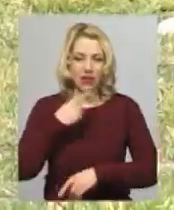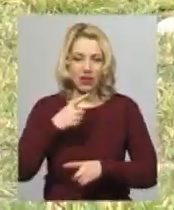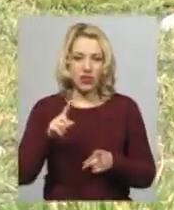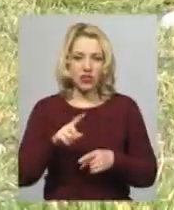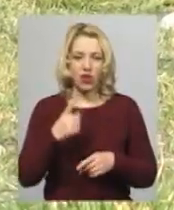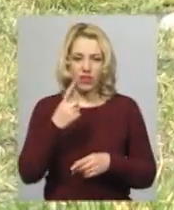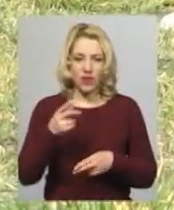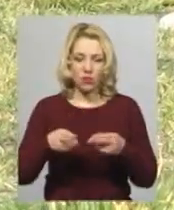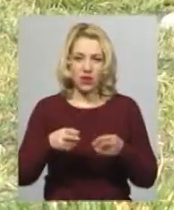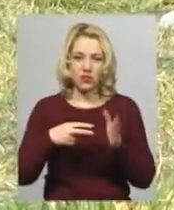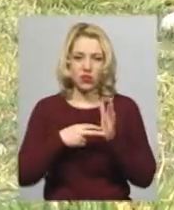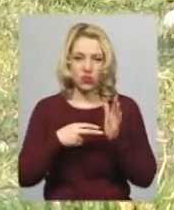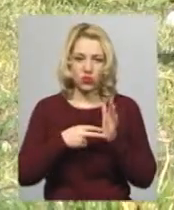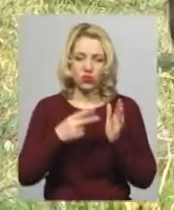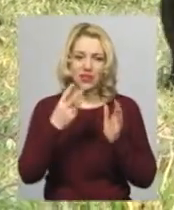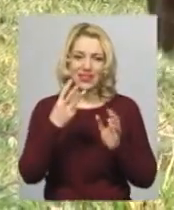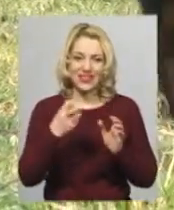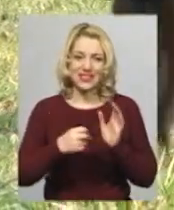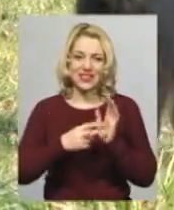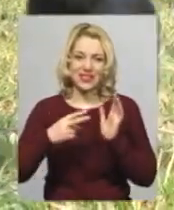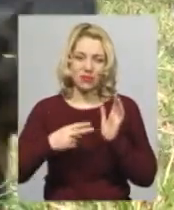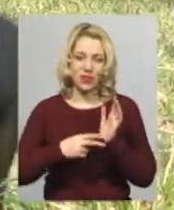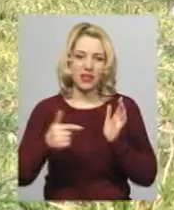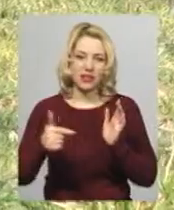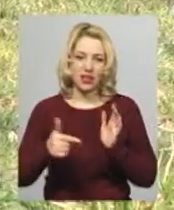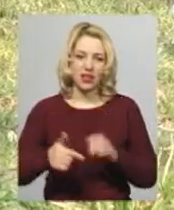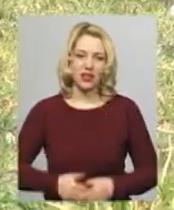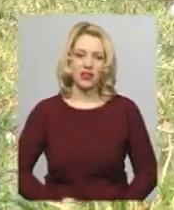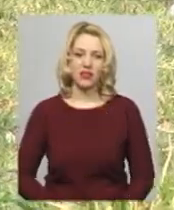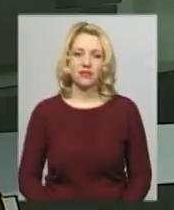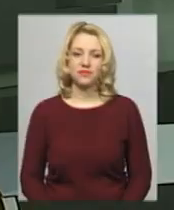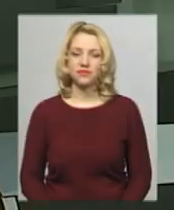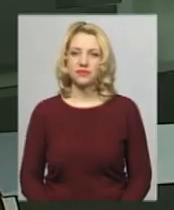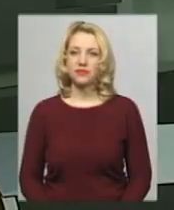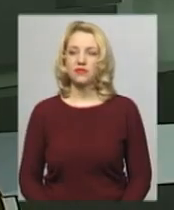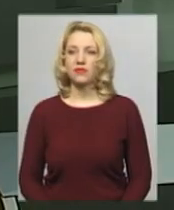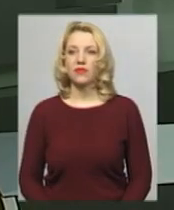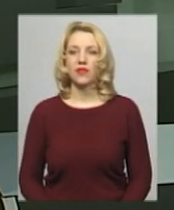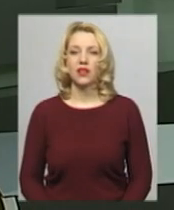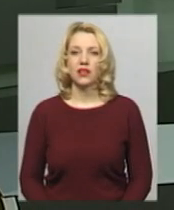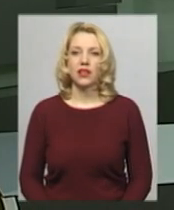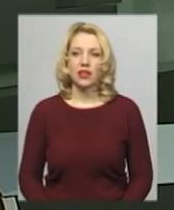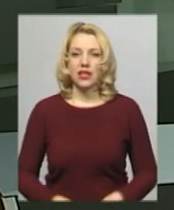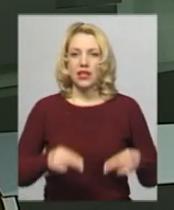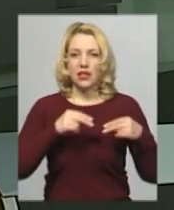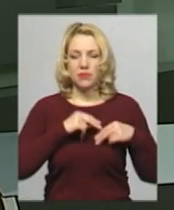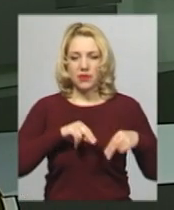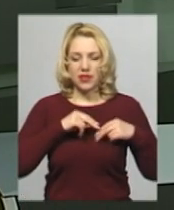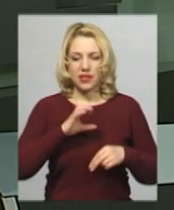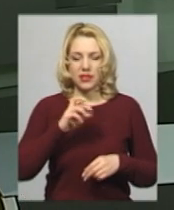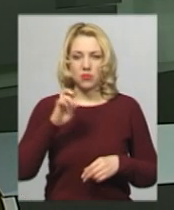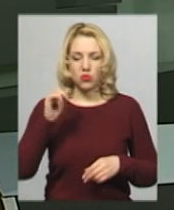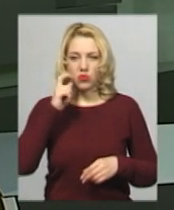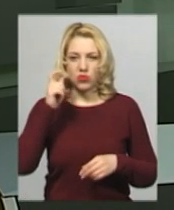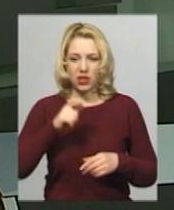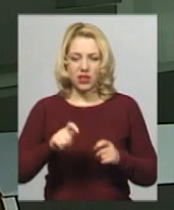317 гривень. Анастасія Олексюк, Дем'ян Цегольник, новини Поділя Центр. Співробітники Служби безпеки України